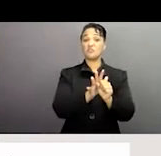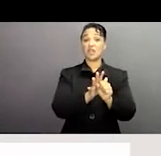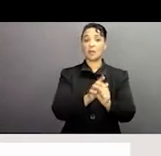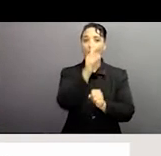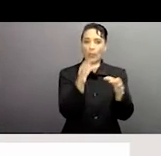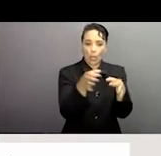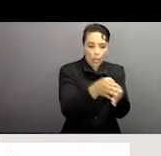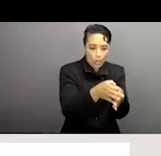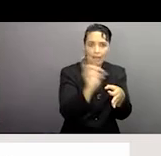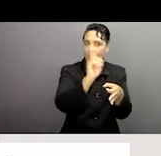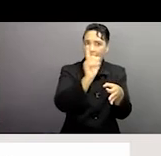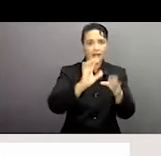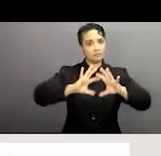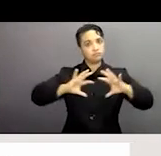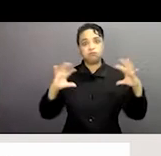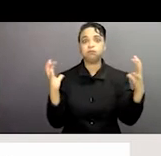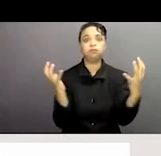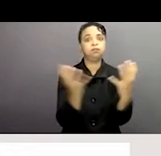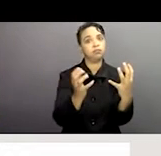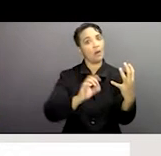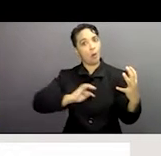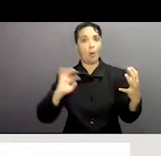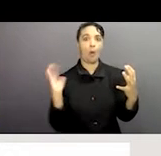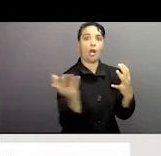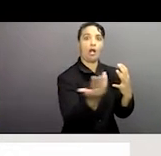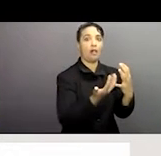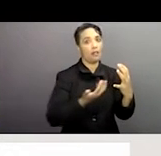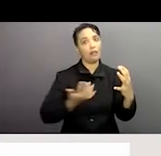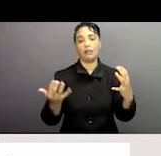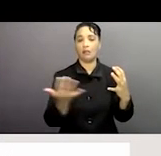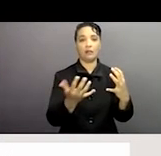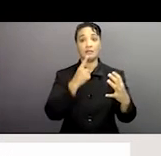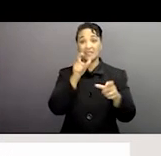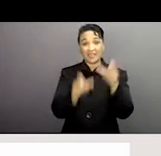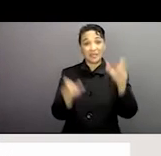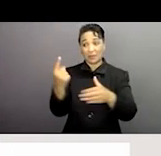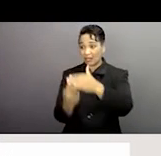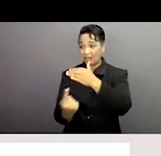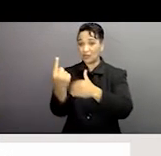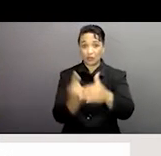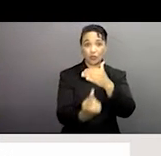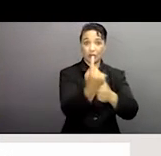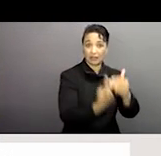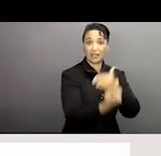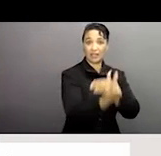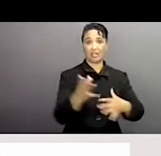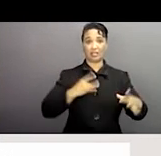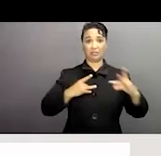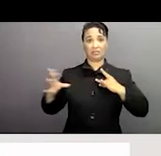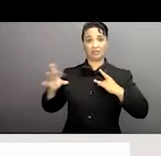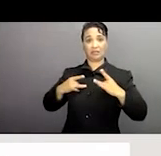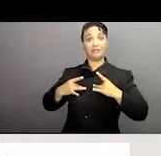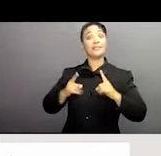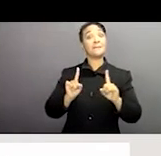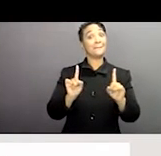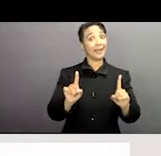discriminatoire à cause de l'impact sur le sujet, bien que le risque aux individus. Mais ça a été aussi